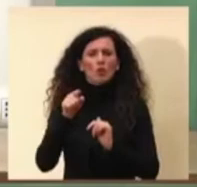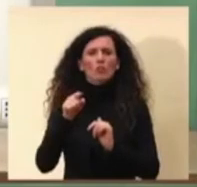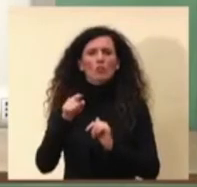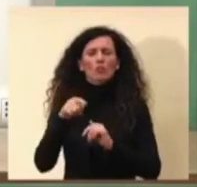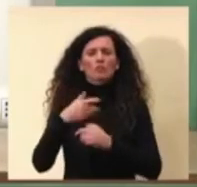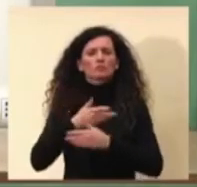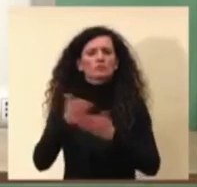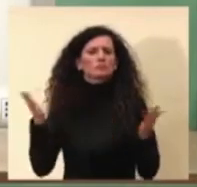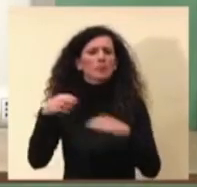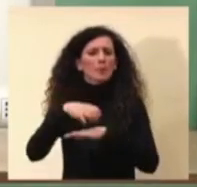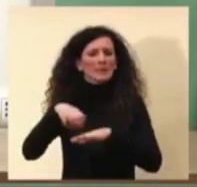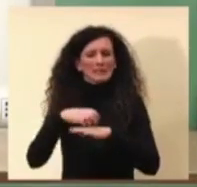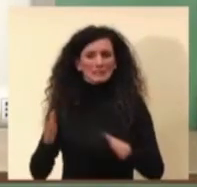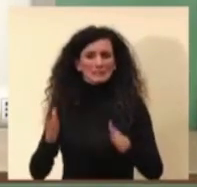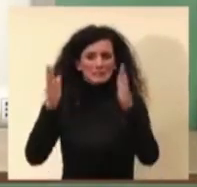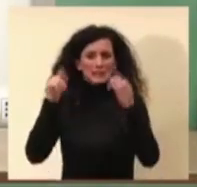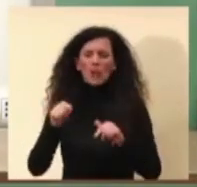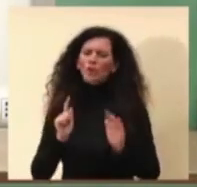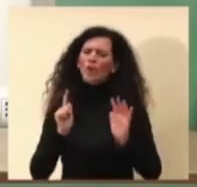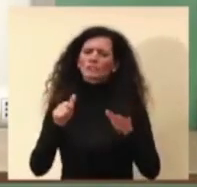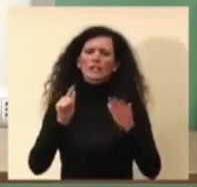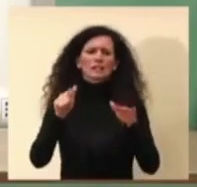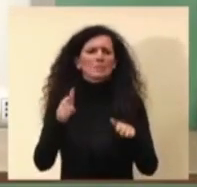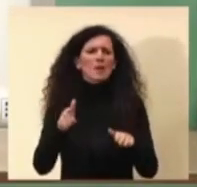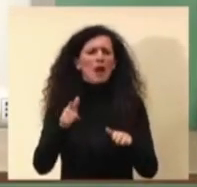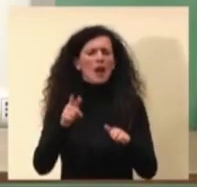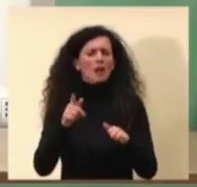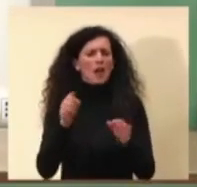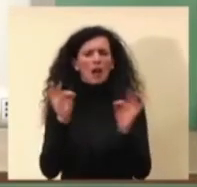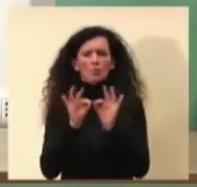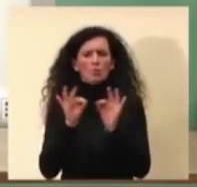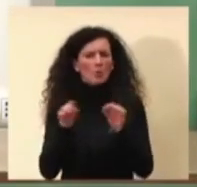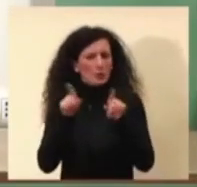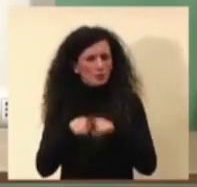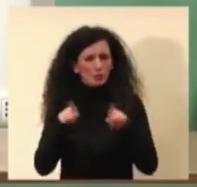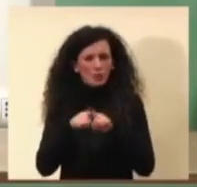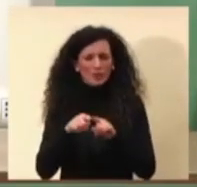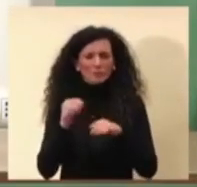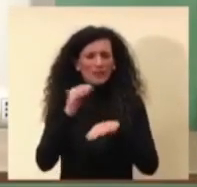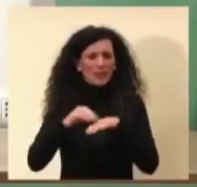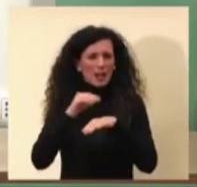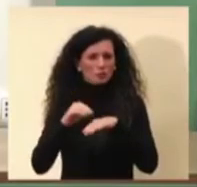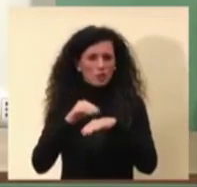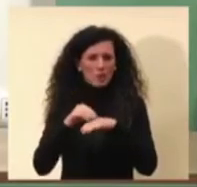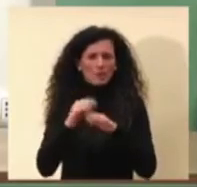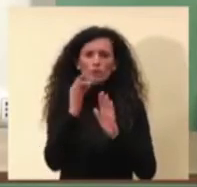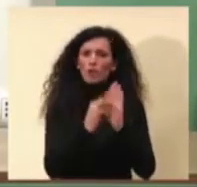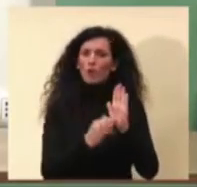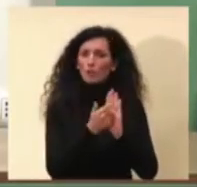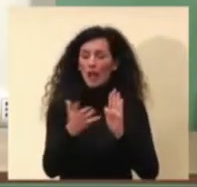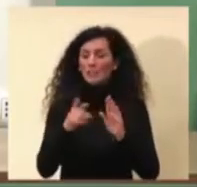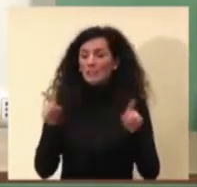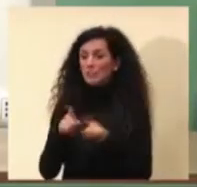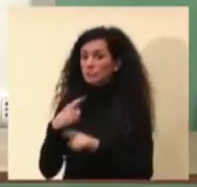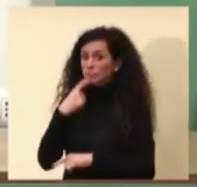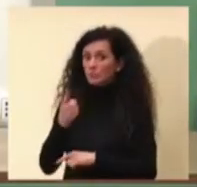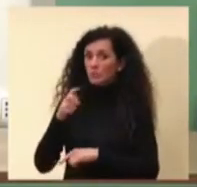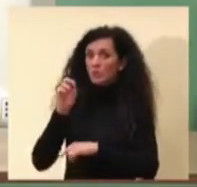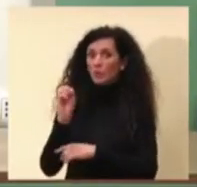ogni settimana. Come diceva il dottor Bucchicchio, i dati che vi presentiamo